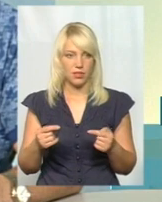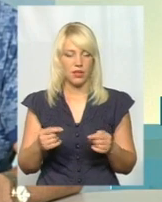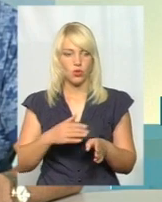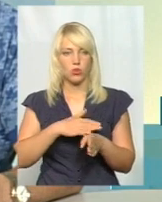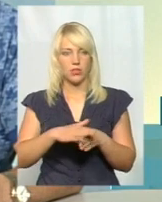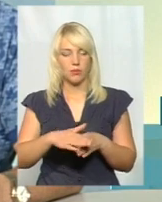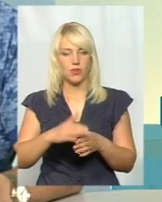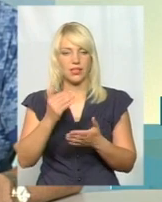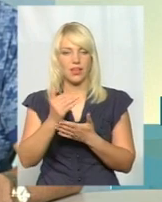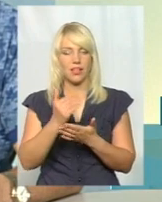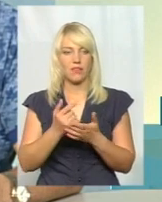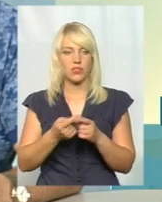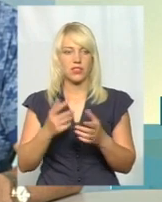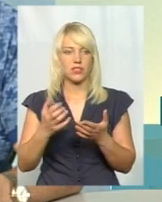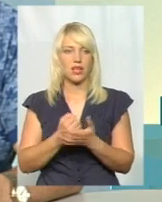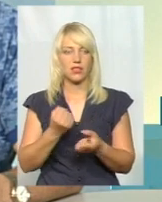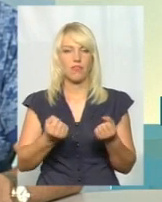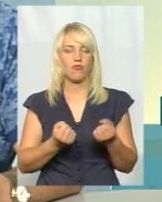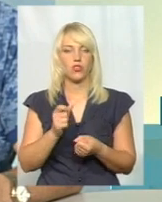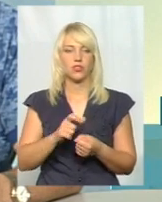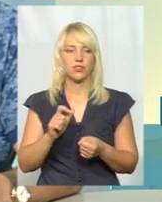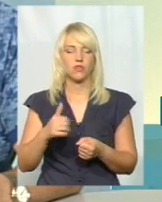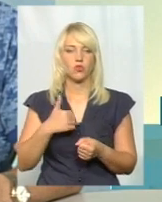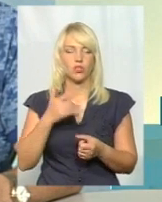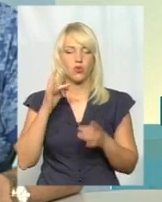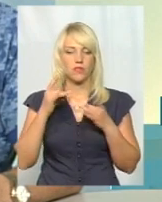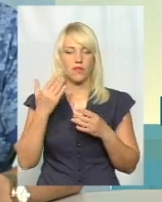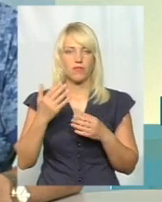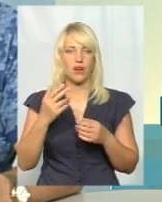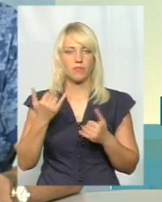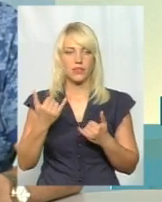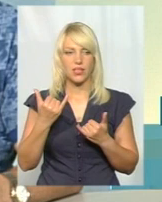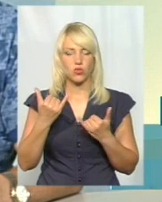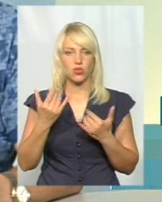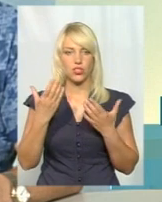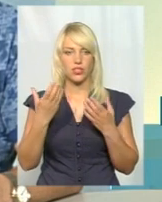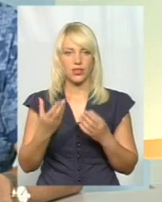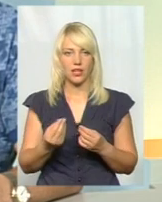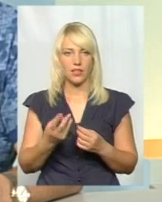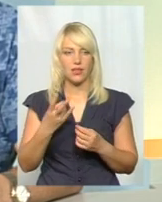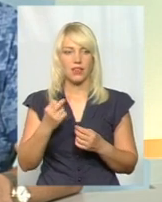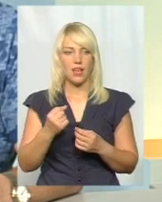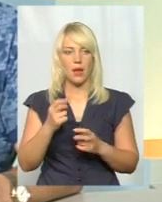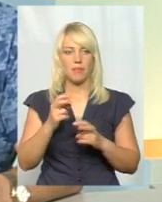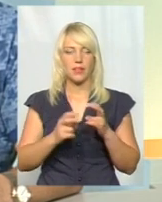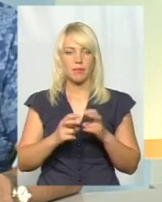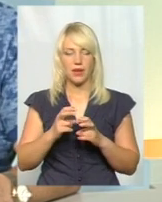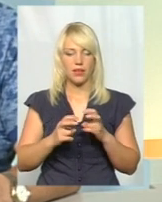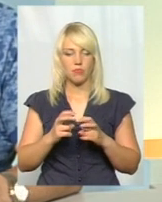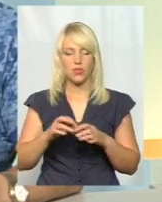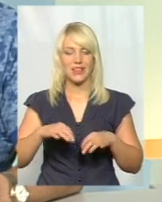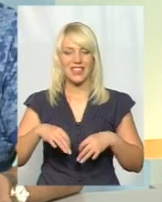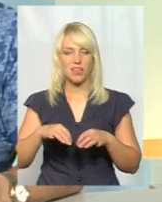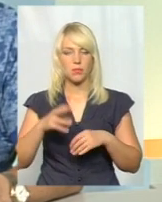дотримуватися графіку – це знайти водіїв. Я хочу вам озвучити цифру. На сьогоднішній день на підприємство транспорту